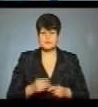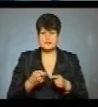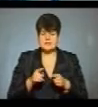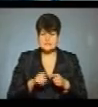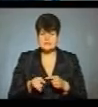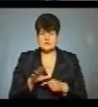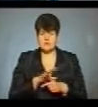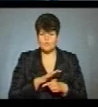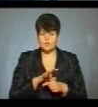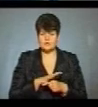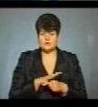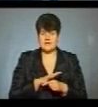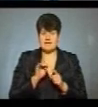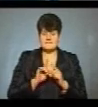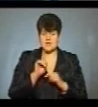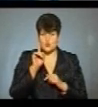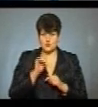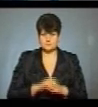наверху.